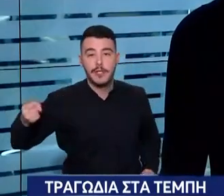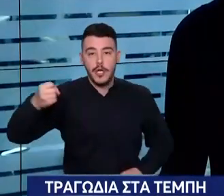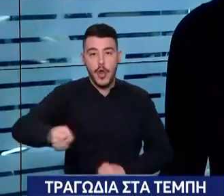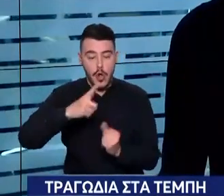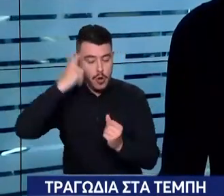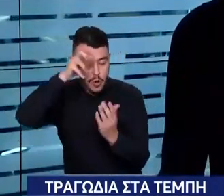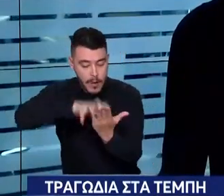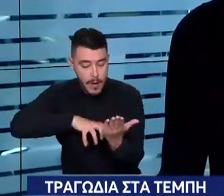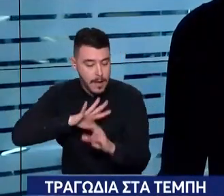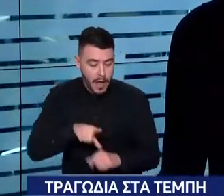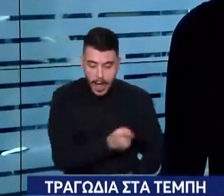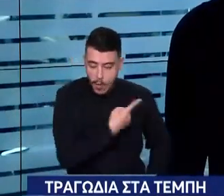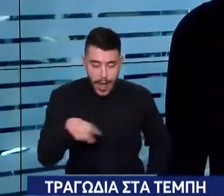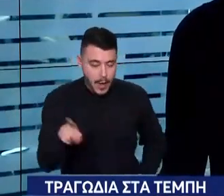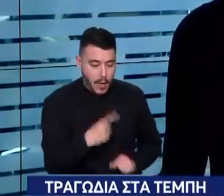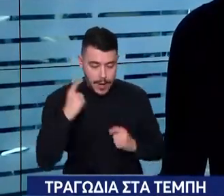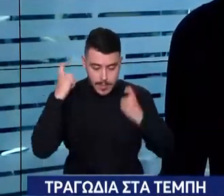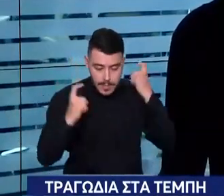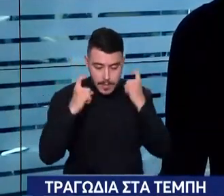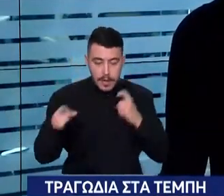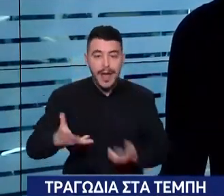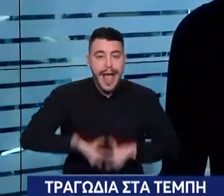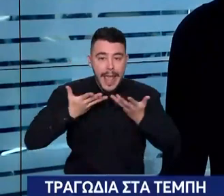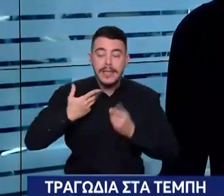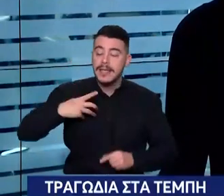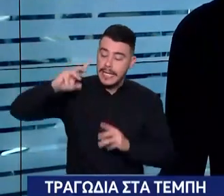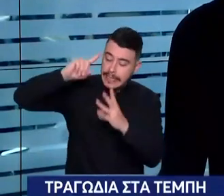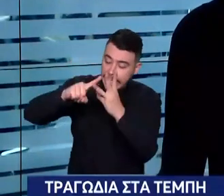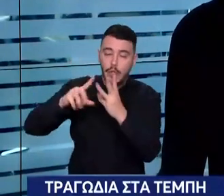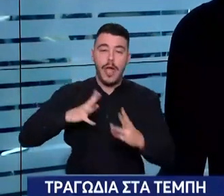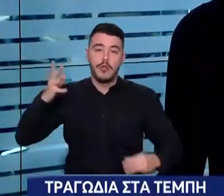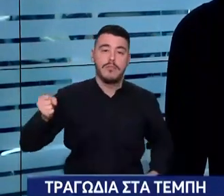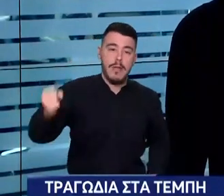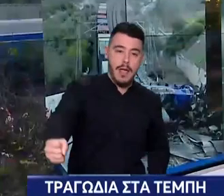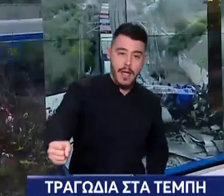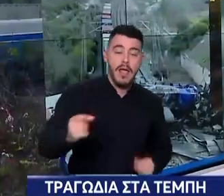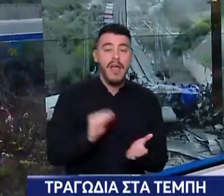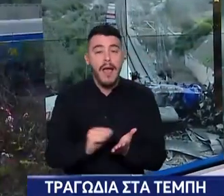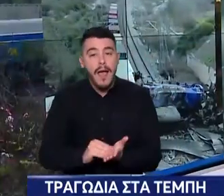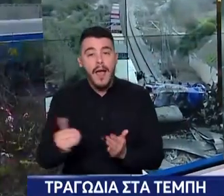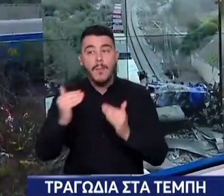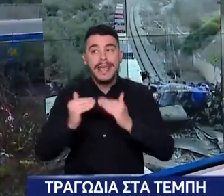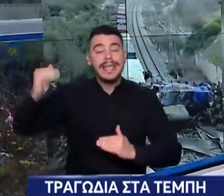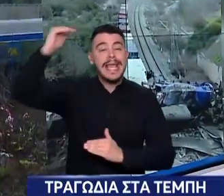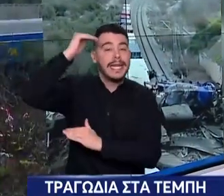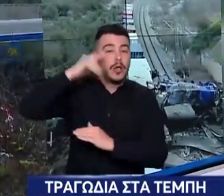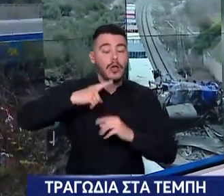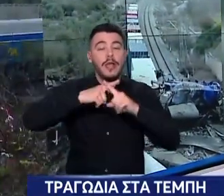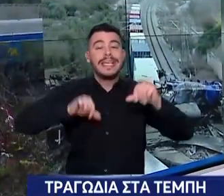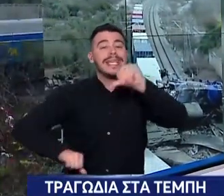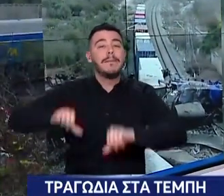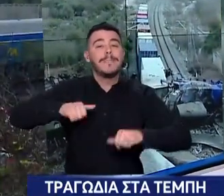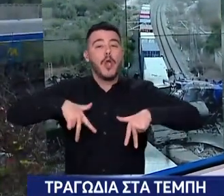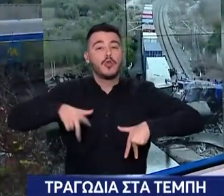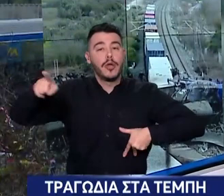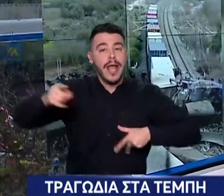τεχνικός σύμβουλος της οικογένειας και έχουμε και ένα πόρισμα του γενικού χημείου του κράτους. Όλα αυτά γύρω από τι, από τα